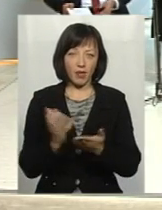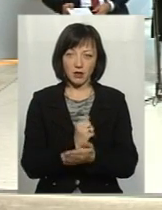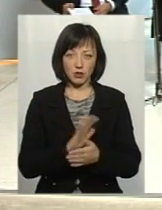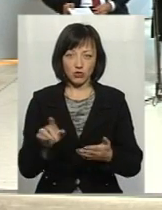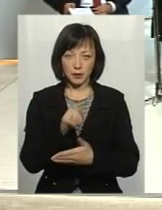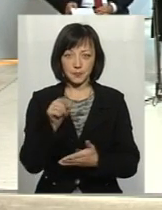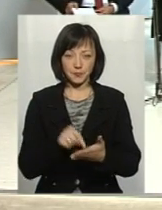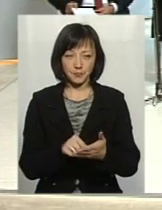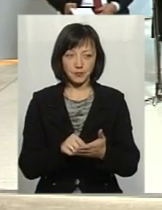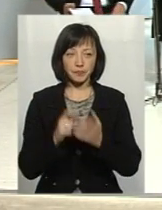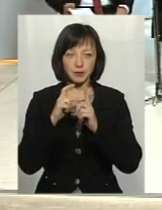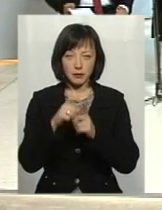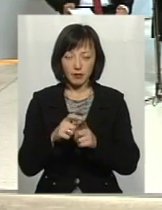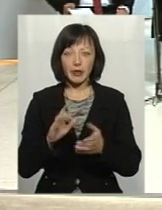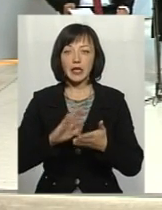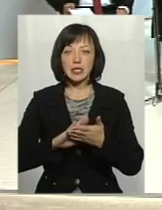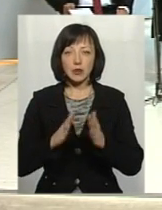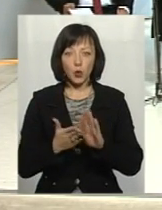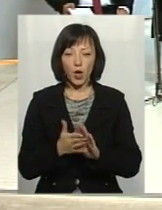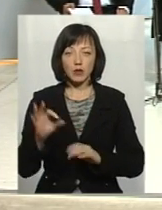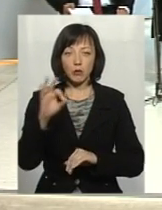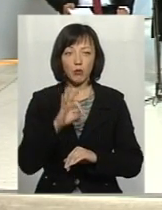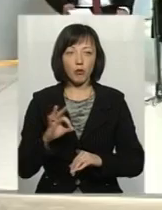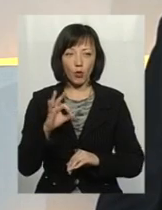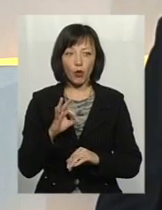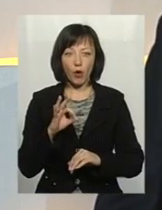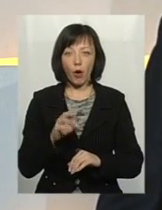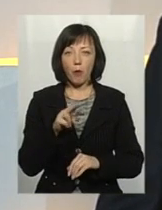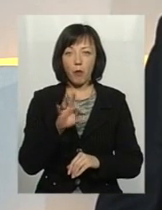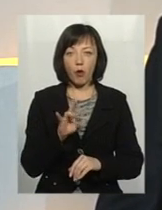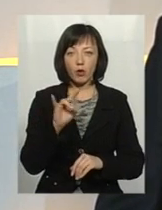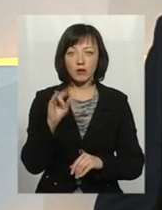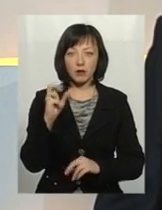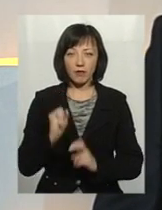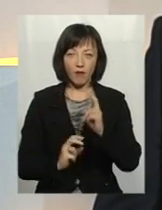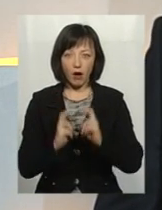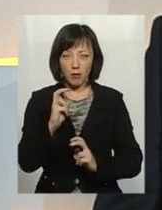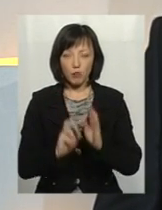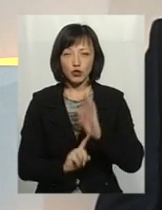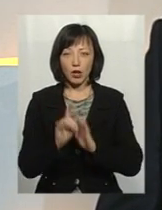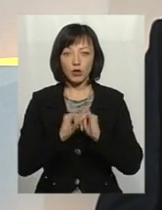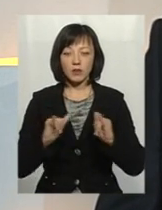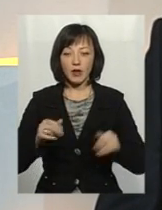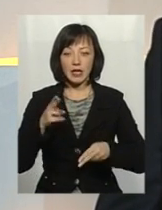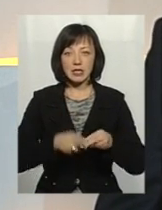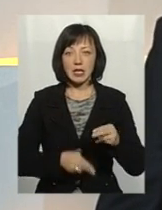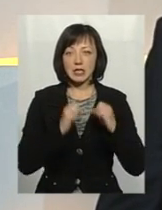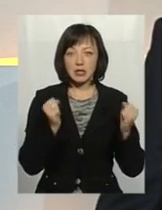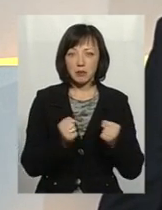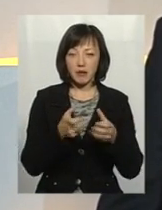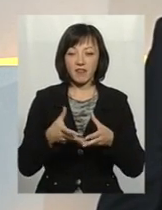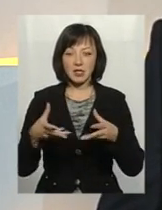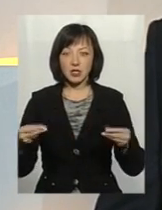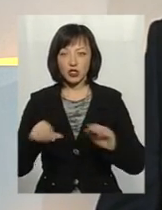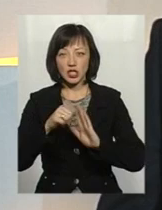Ситуація щодо паніністської картонно-папрової фабрики почала розвиватися із кінця зими, початку весни 2016